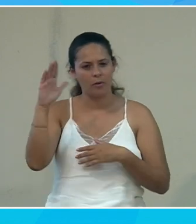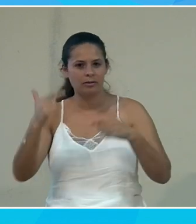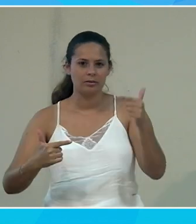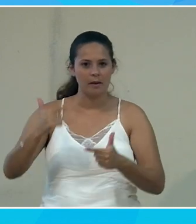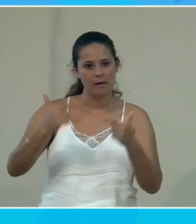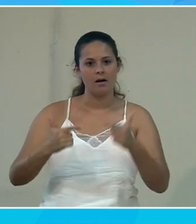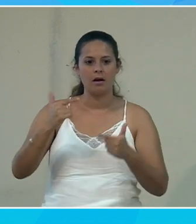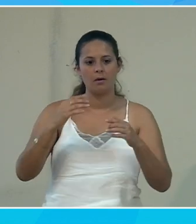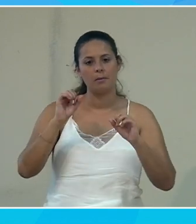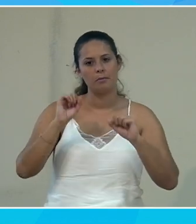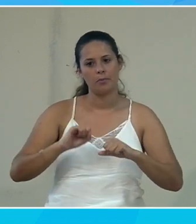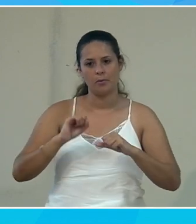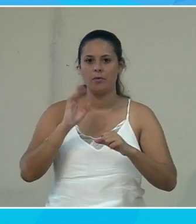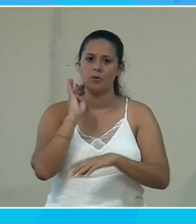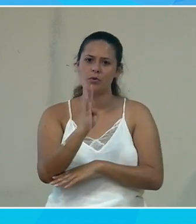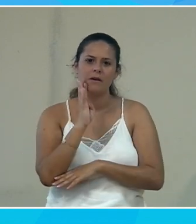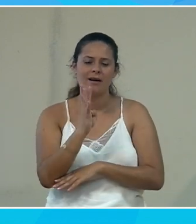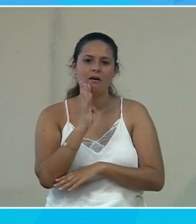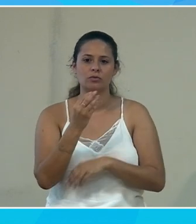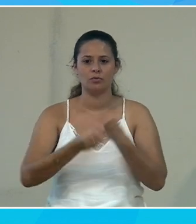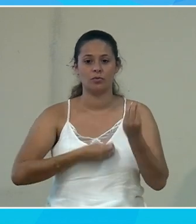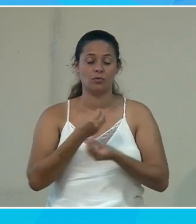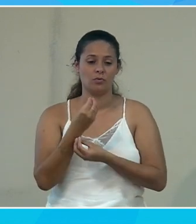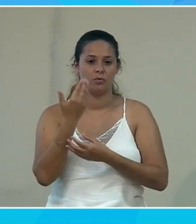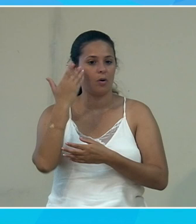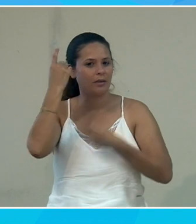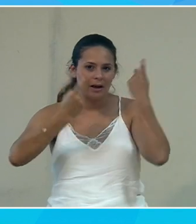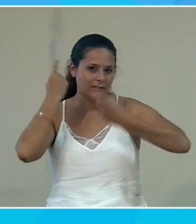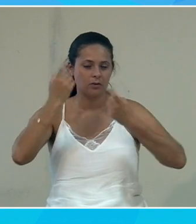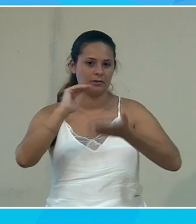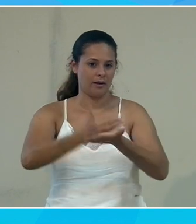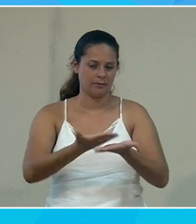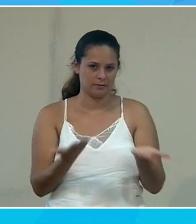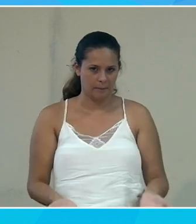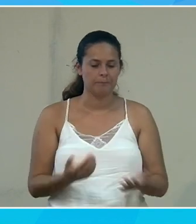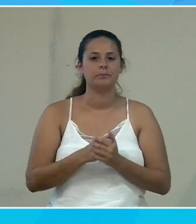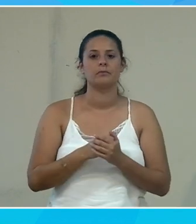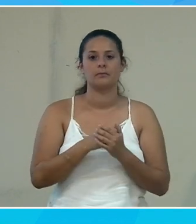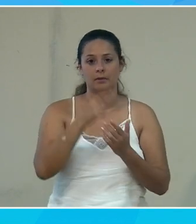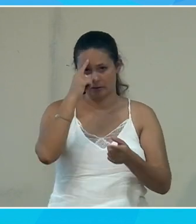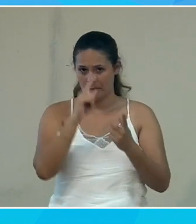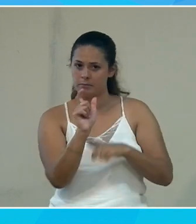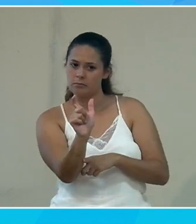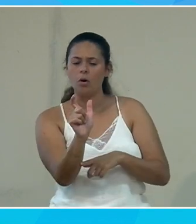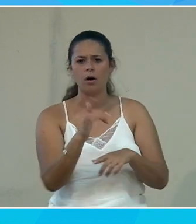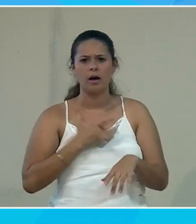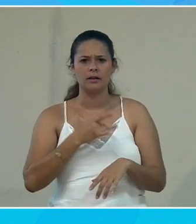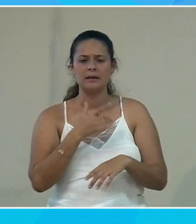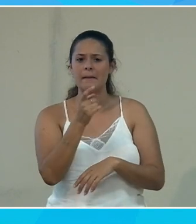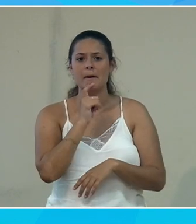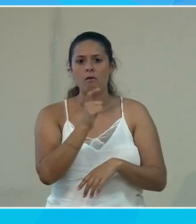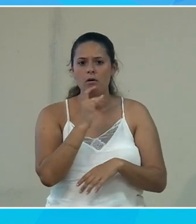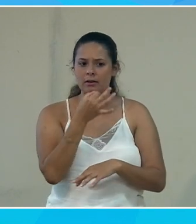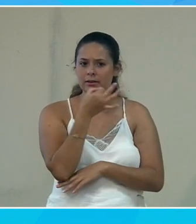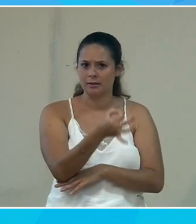pourrait assurer carrément une conférence voire même un colloque donc on va s'arrêter là par contre il y a un terme qui m'intéresse beaucoup et dont tu n pas encore parlé